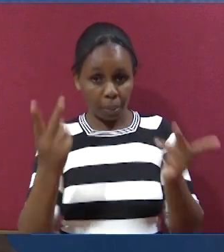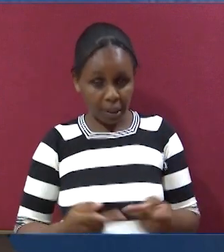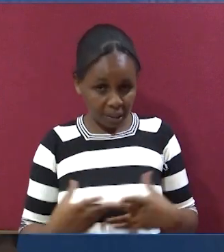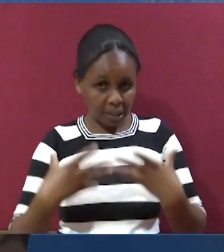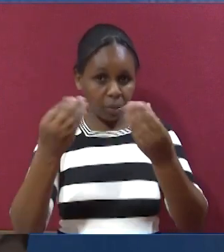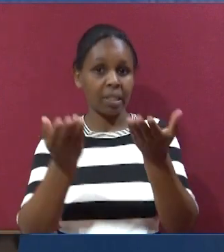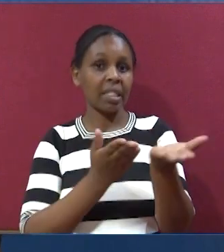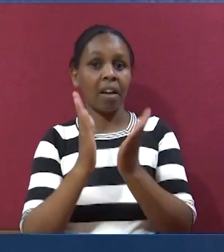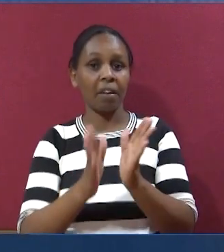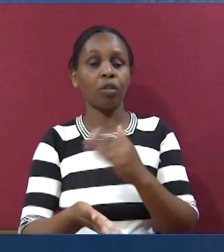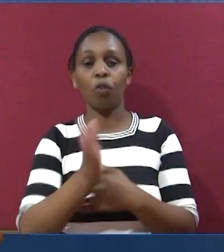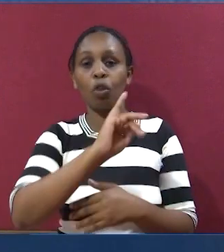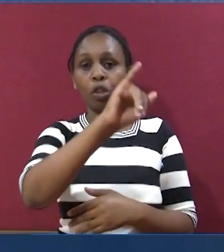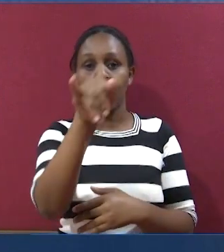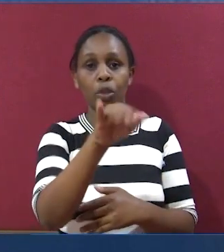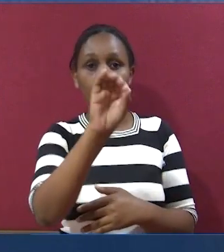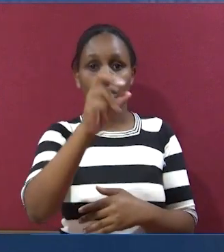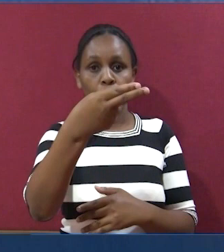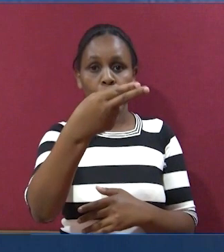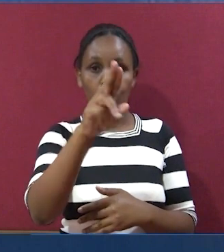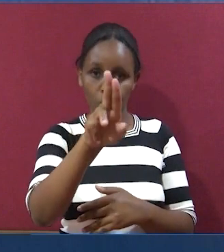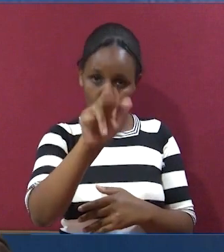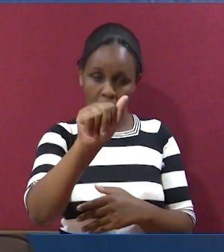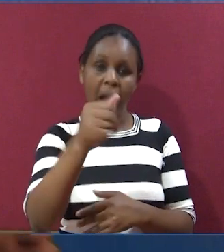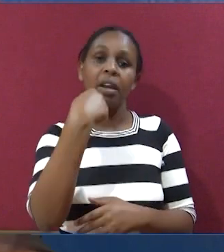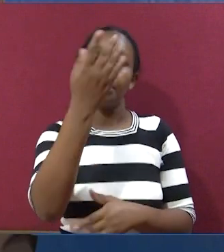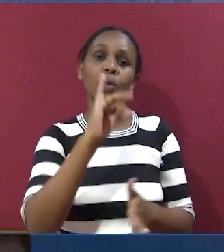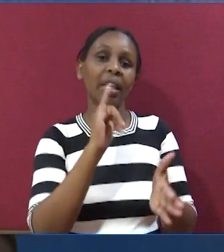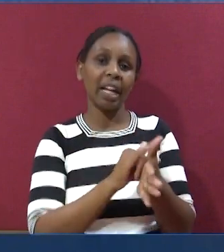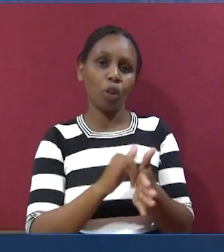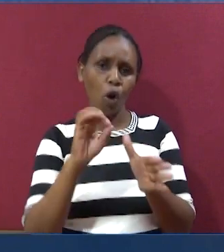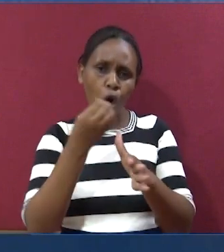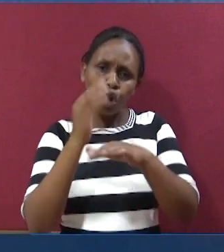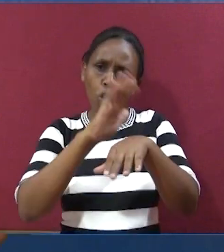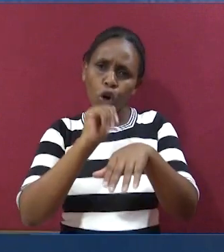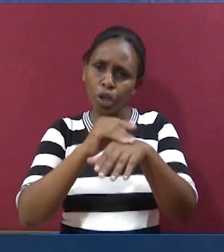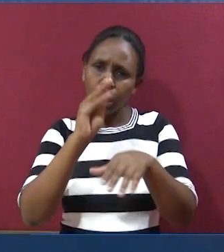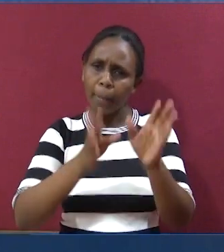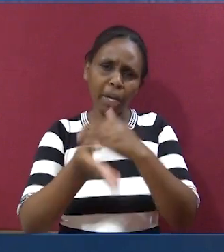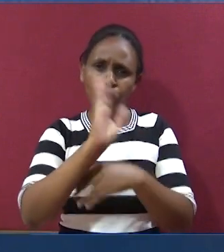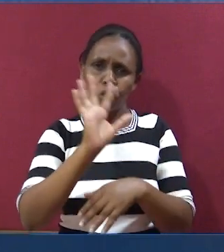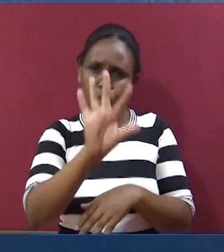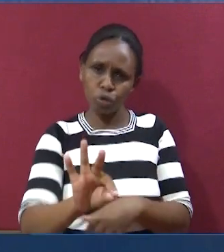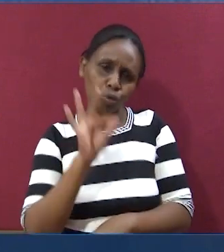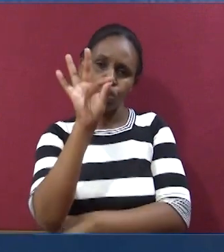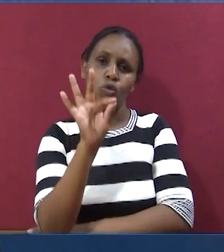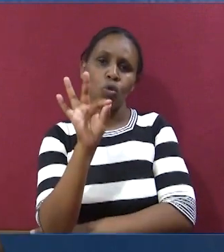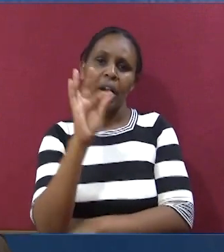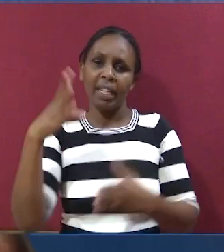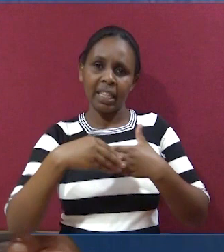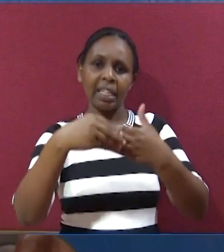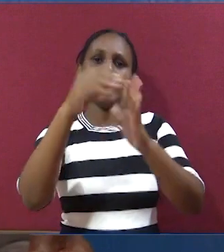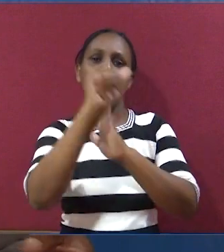kila uendako. Mtumishi wa mungu, Joshua, anambiwa ya kwamba, ama, aliituwa na mungu, iliakaweze